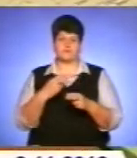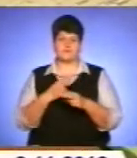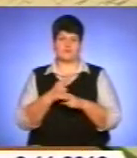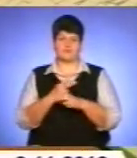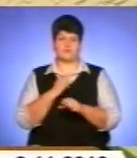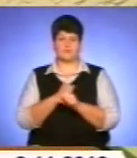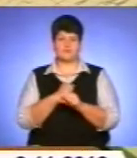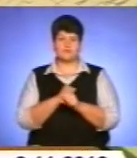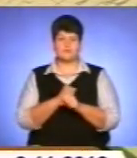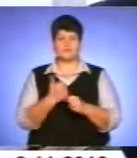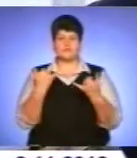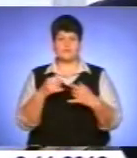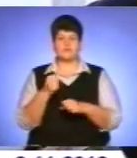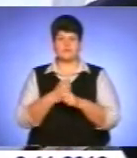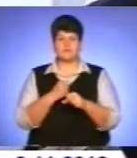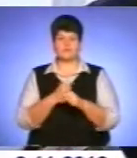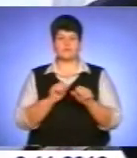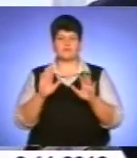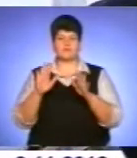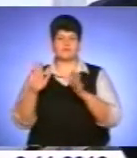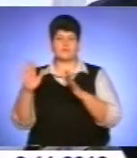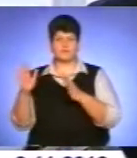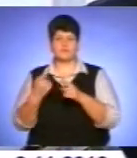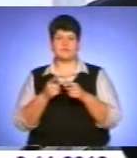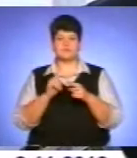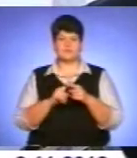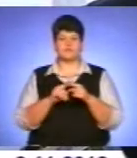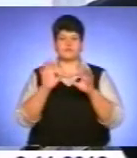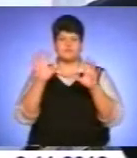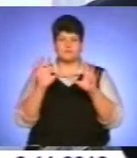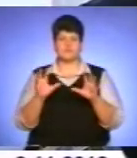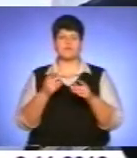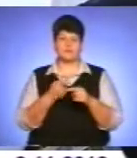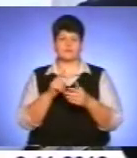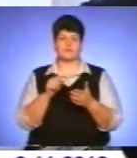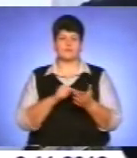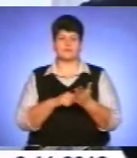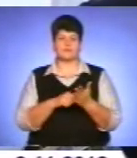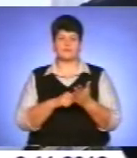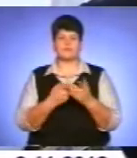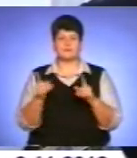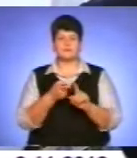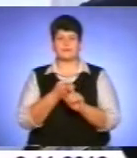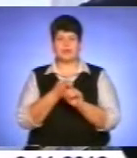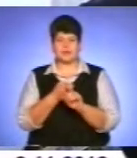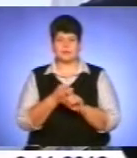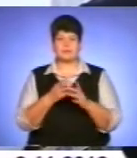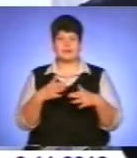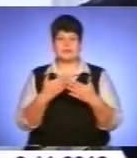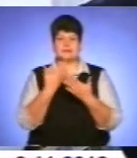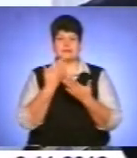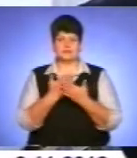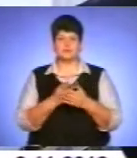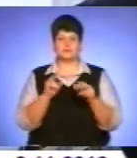Ті моменти, які зараз опрацьовуються, повне ціні змін до законодавства, це теж будуть такі питання. Але те, що стосується репрезентативності, ми вам